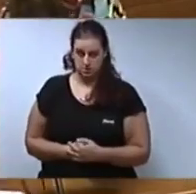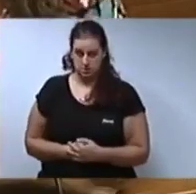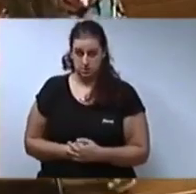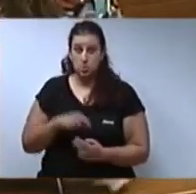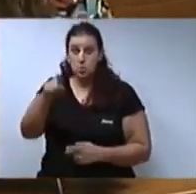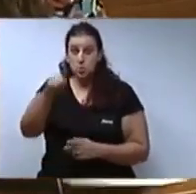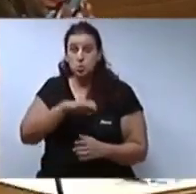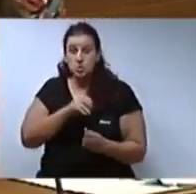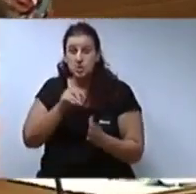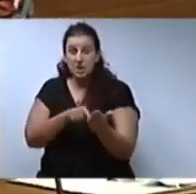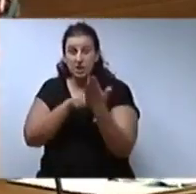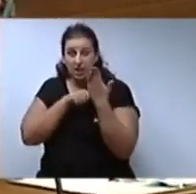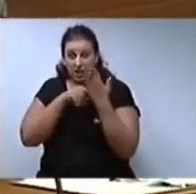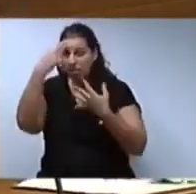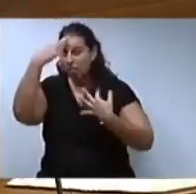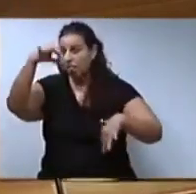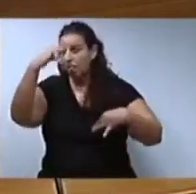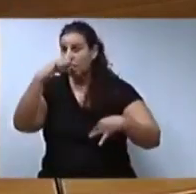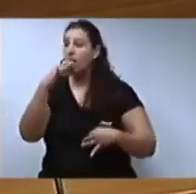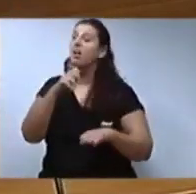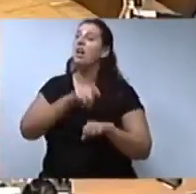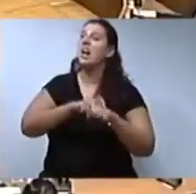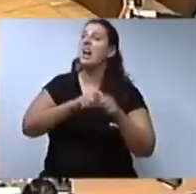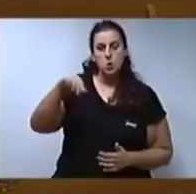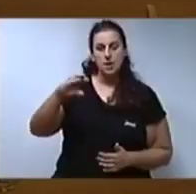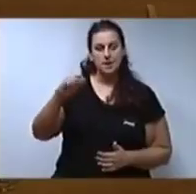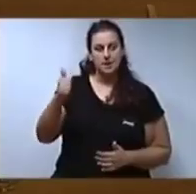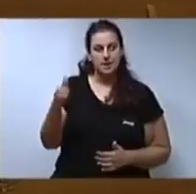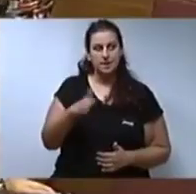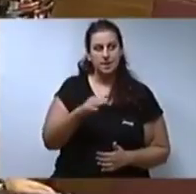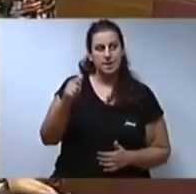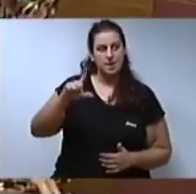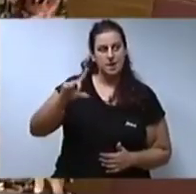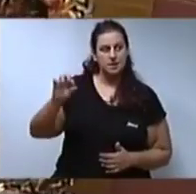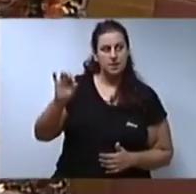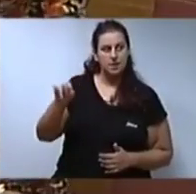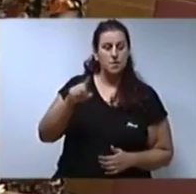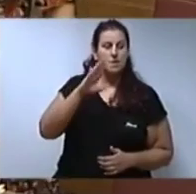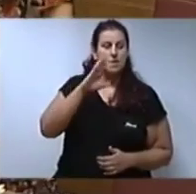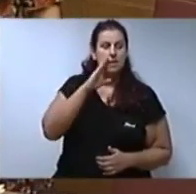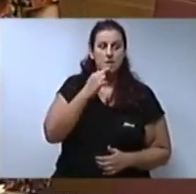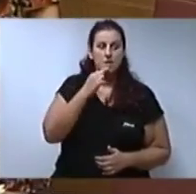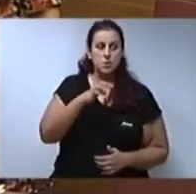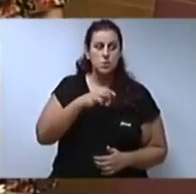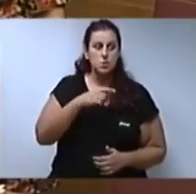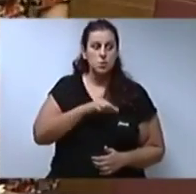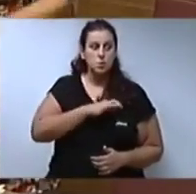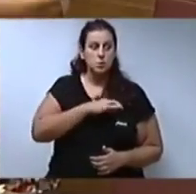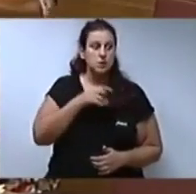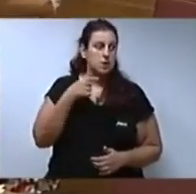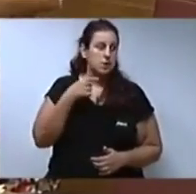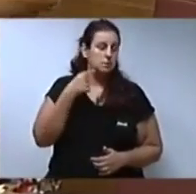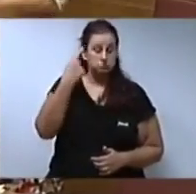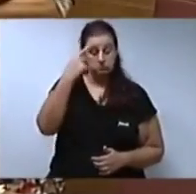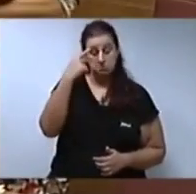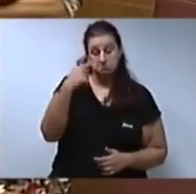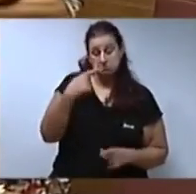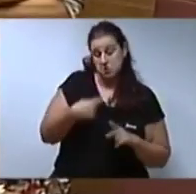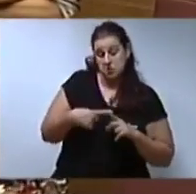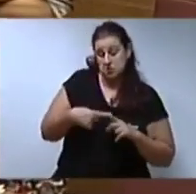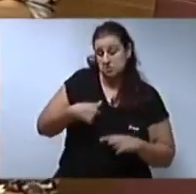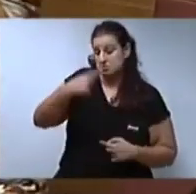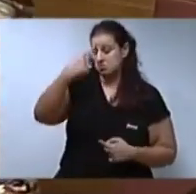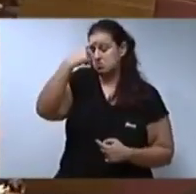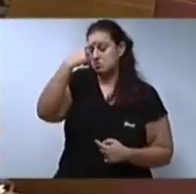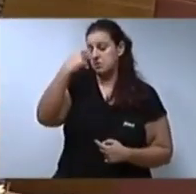que vostès siguin racistes i masclistes. Moltíssimes gràcies. Abans s dit vostè una cosa que m'ha fet recordar. Vostè parlava dels